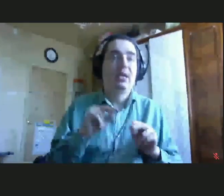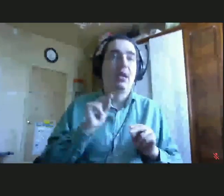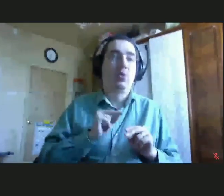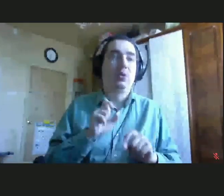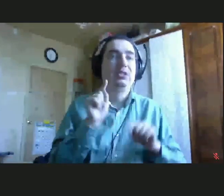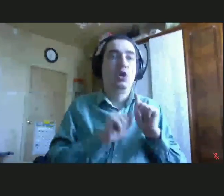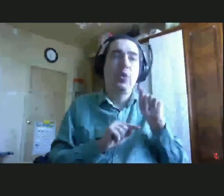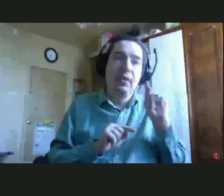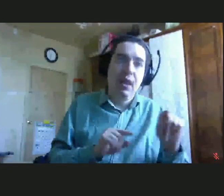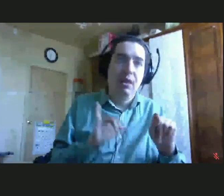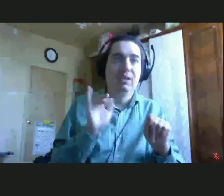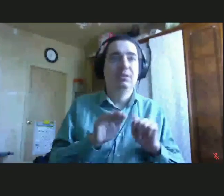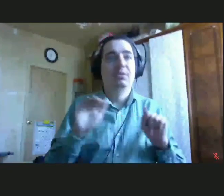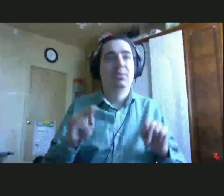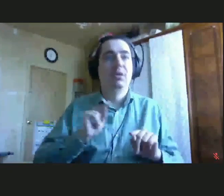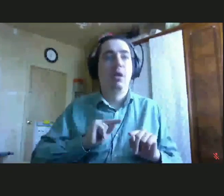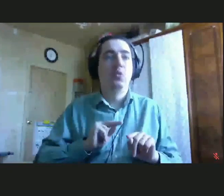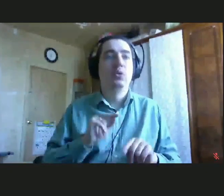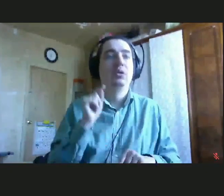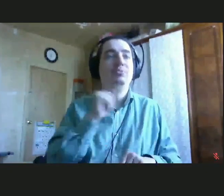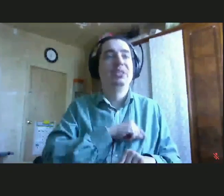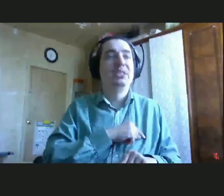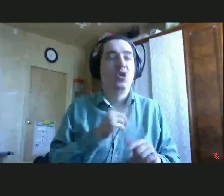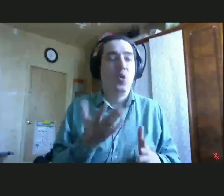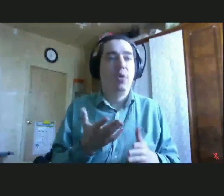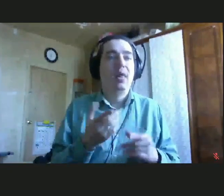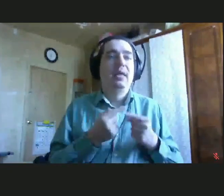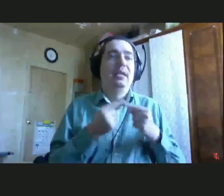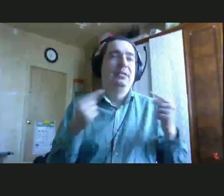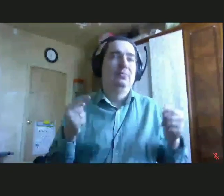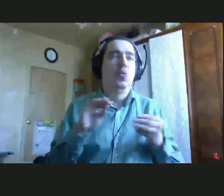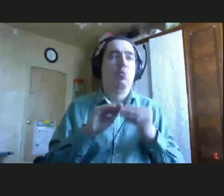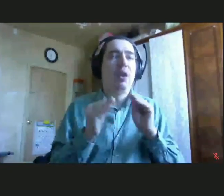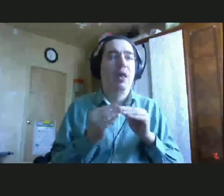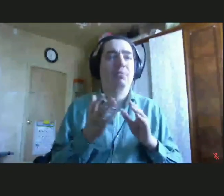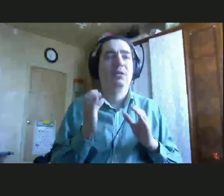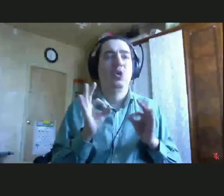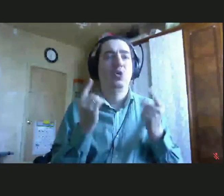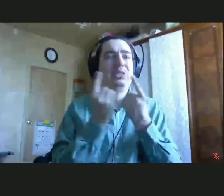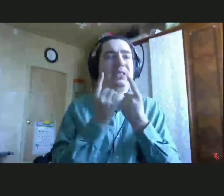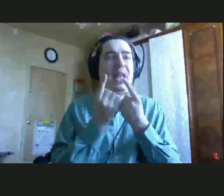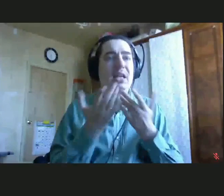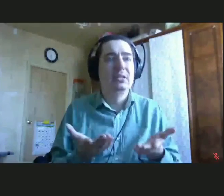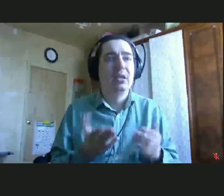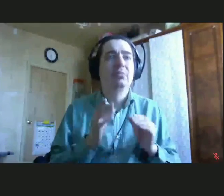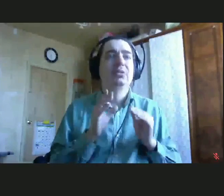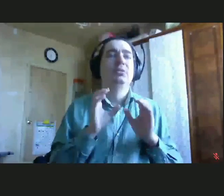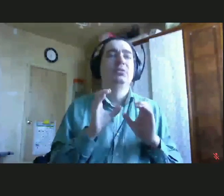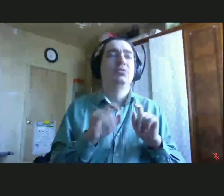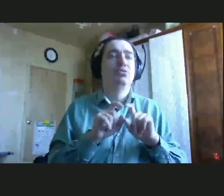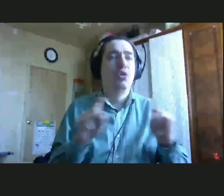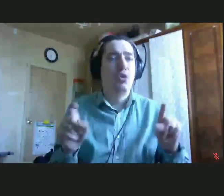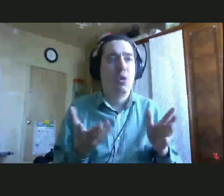для того, чтобы решить какие-то личностные проблемы, проблемы со сверстниками, со школой, с кризисом возраста, да,